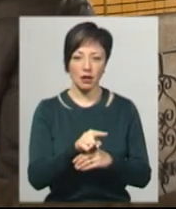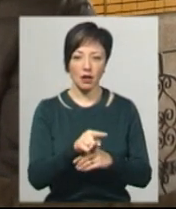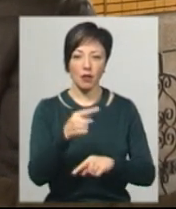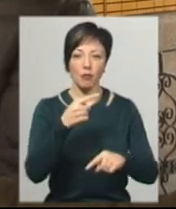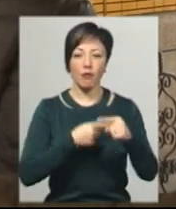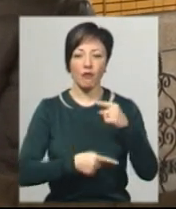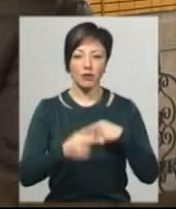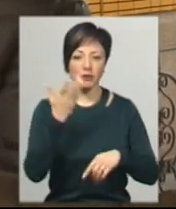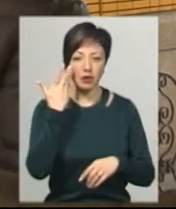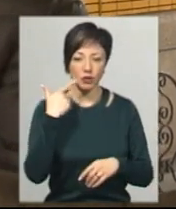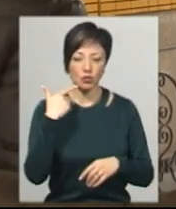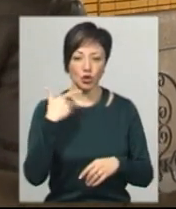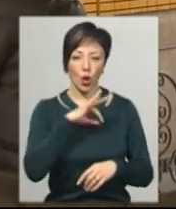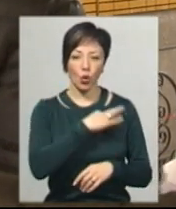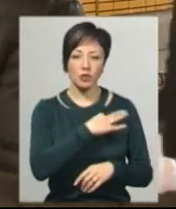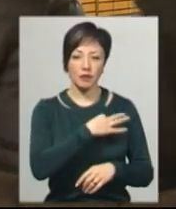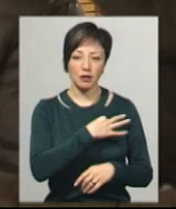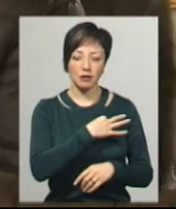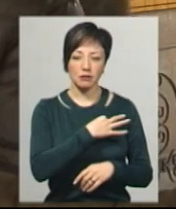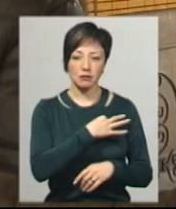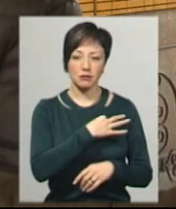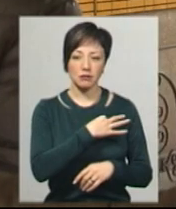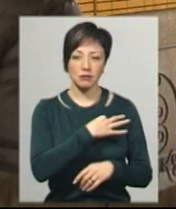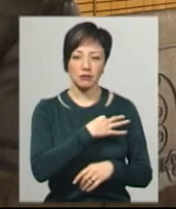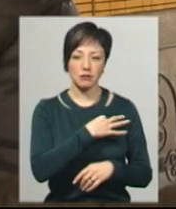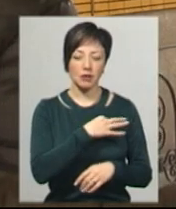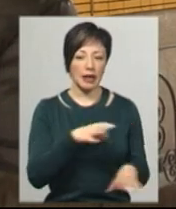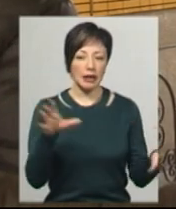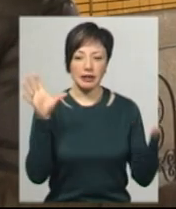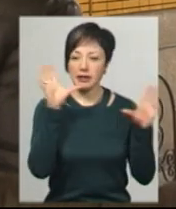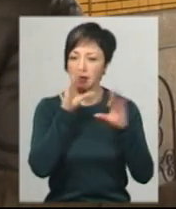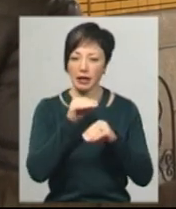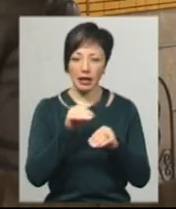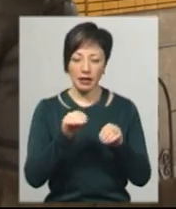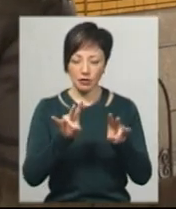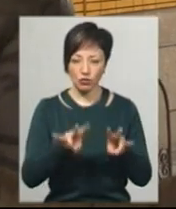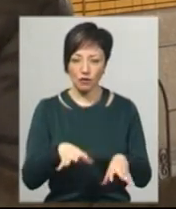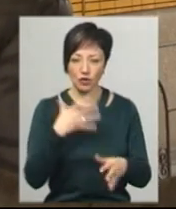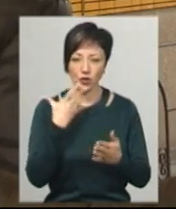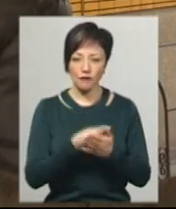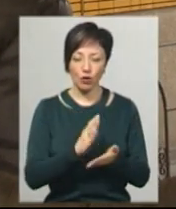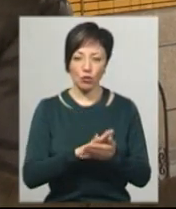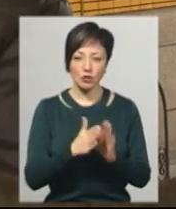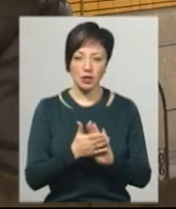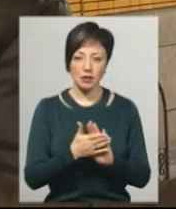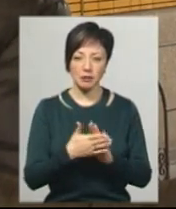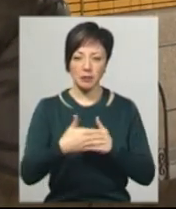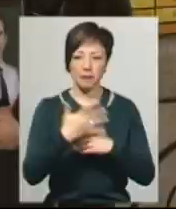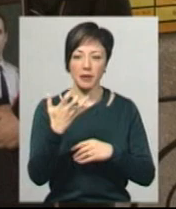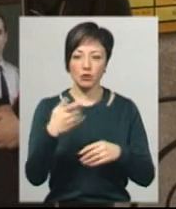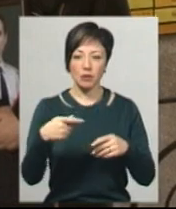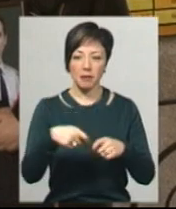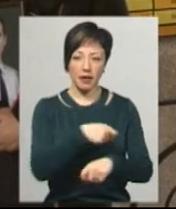повертаючись з розвідки, надійшовши до своїх позицій приблизно 500